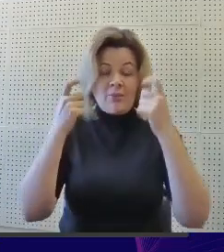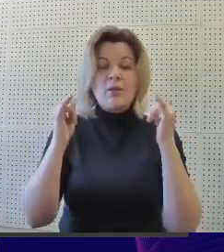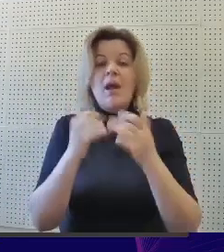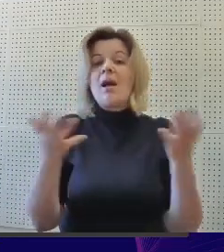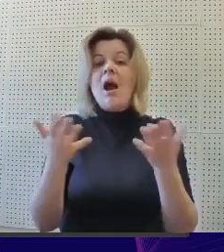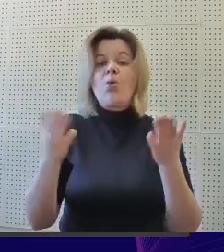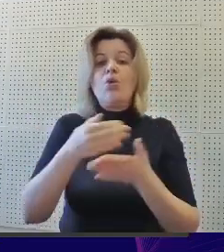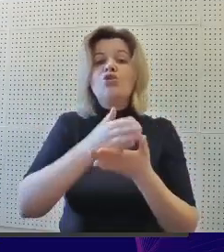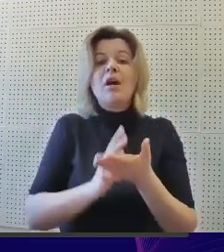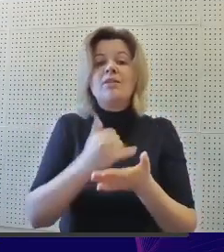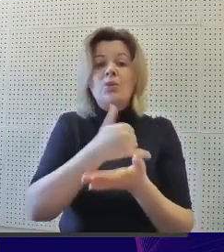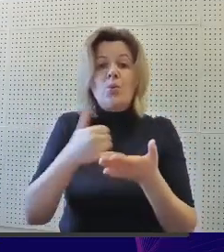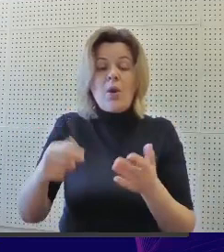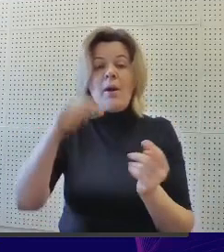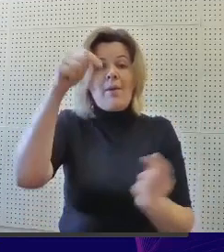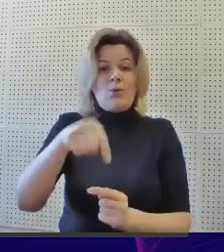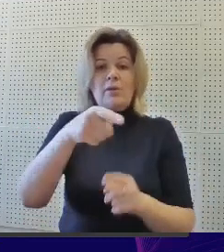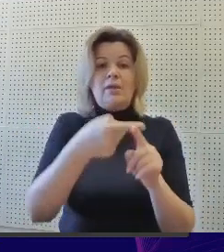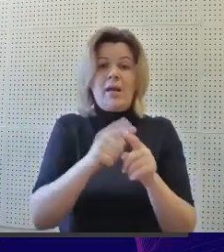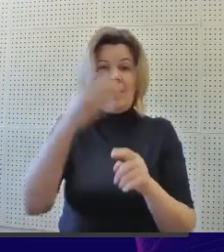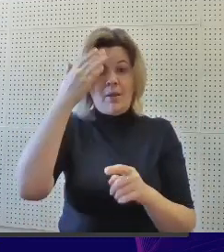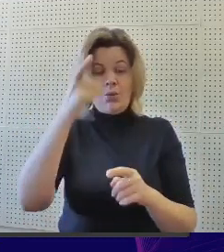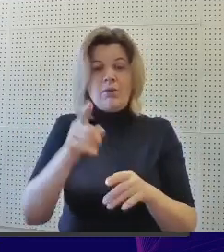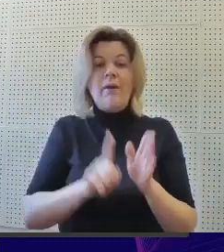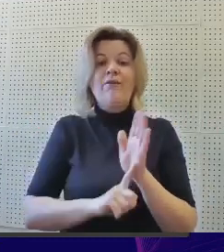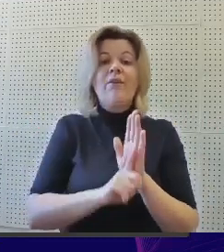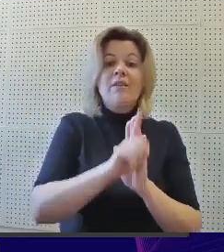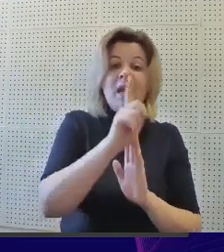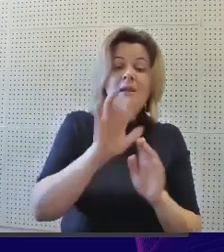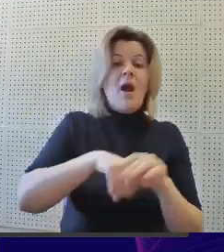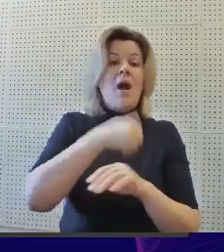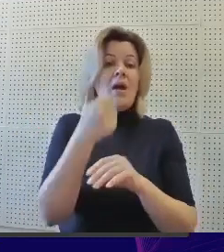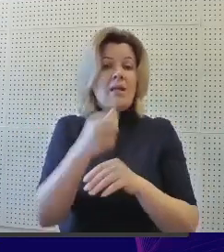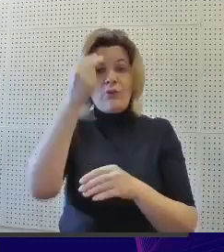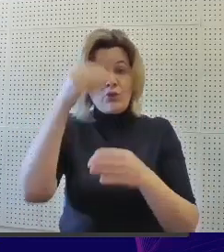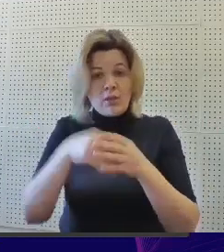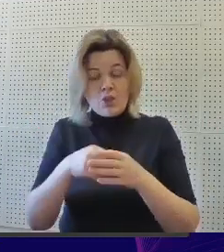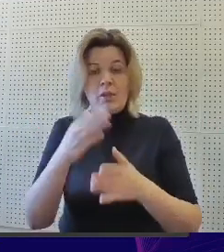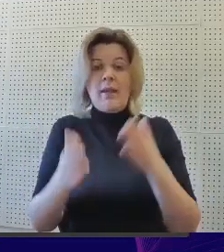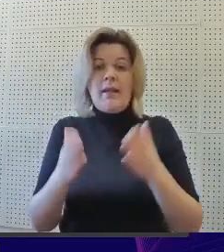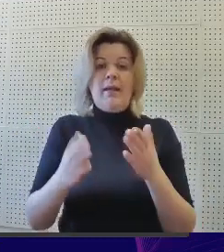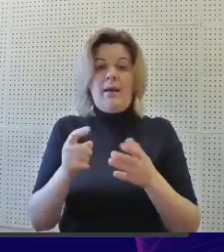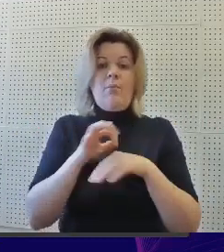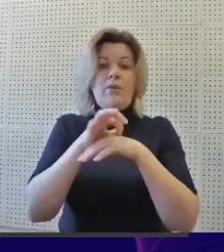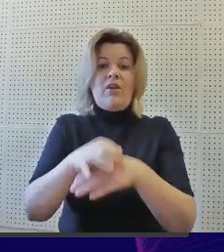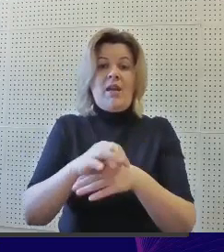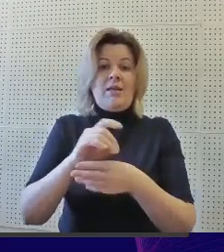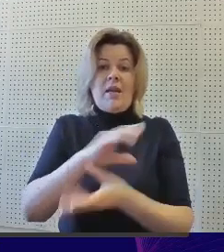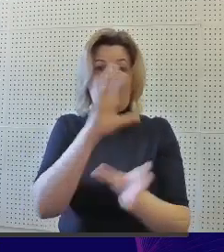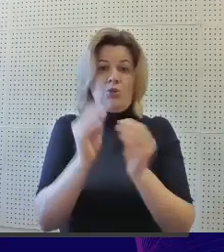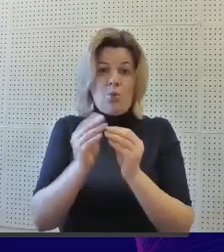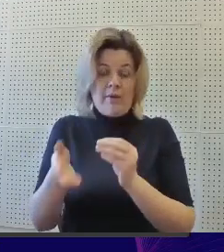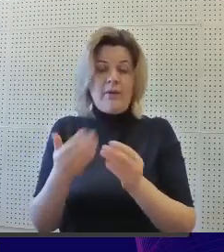для какой части урока подходит данная методика. Введение, основное содержание, подведение итогов.